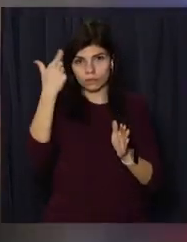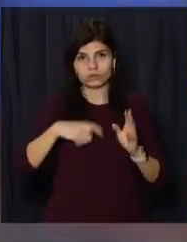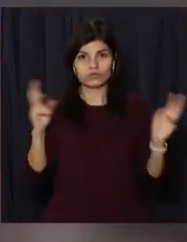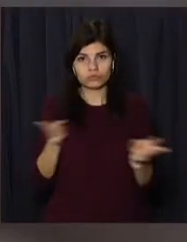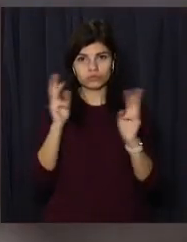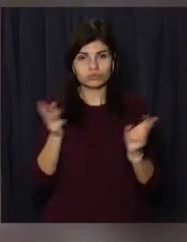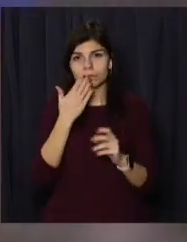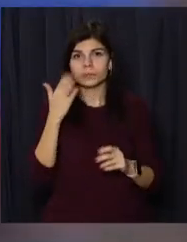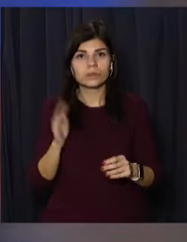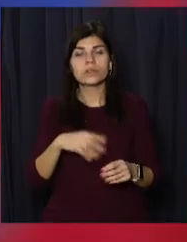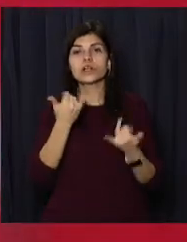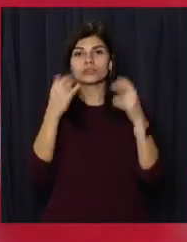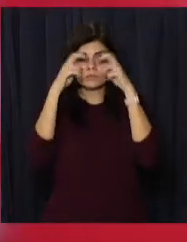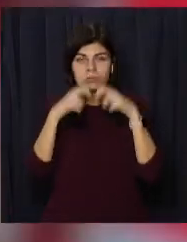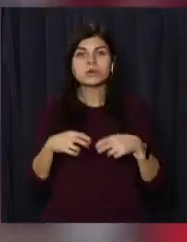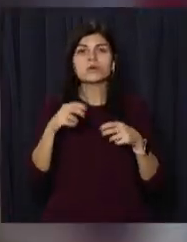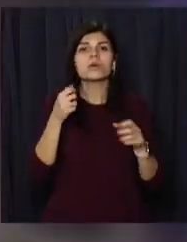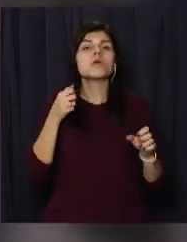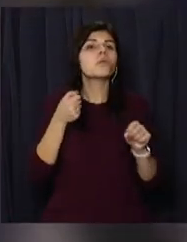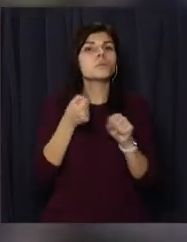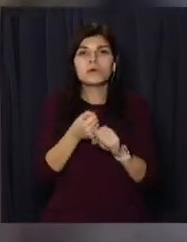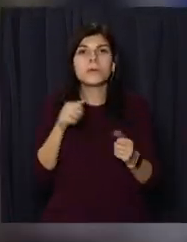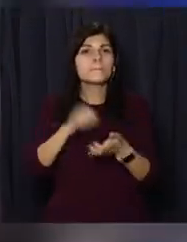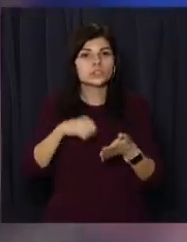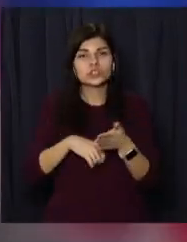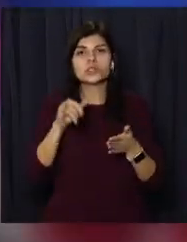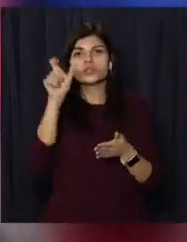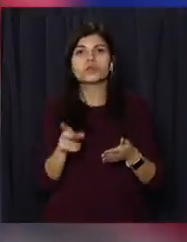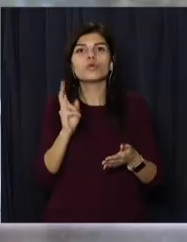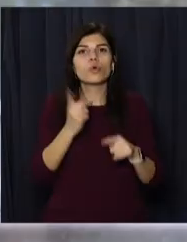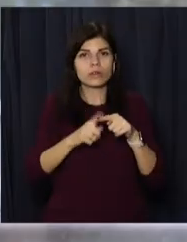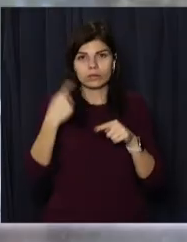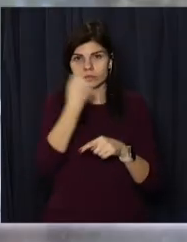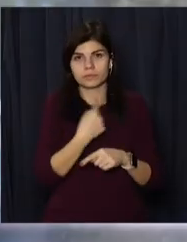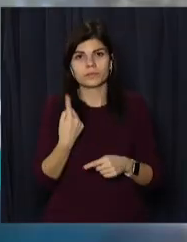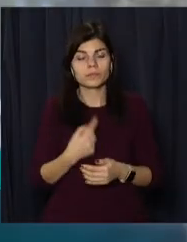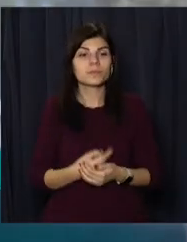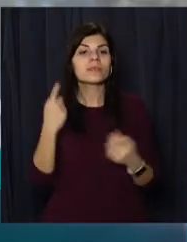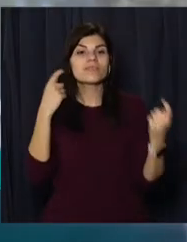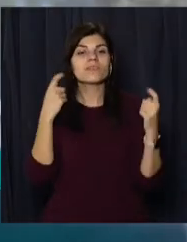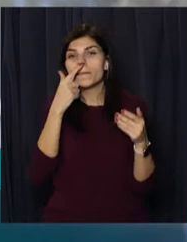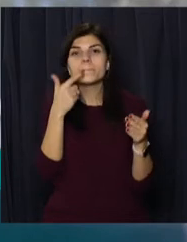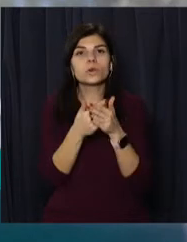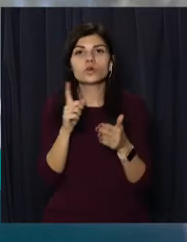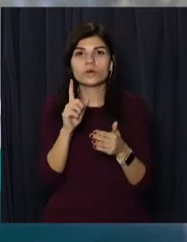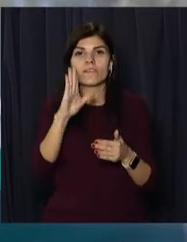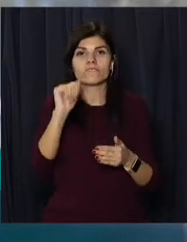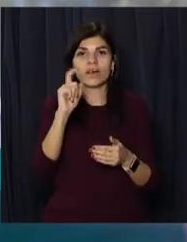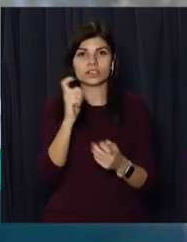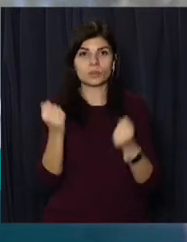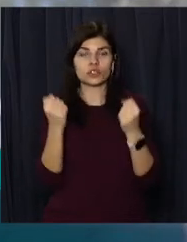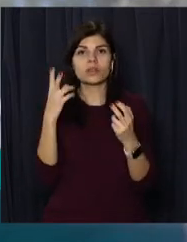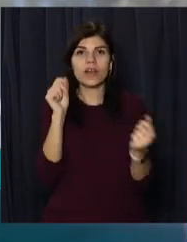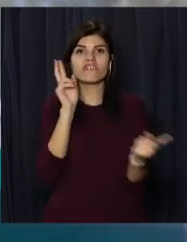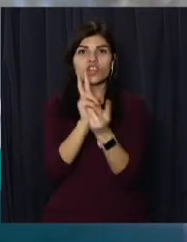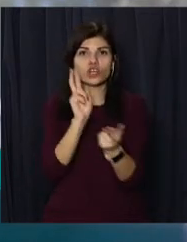призначать експертизи для встановлення причин автотрощі. За попередньою інформацією, водій автомобіля ВАЗ виїхав на